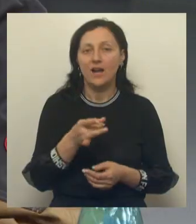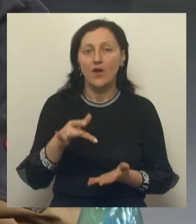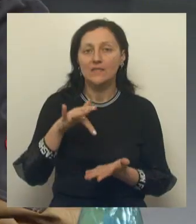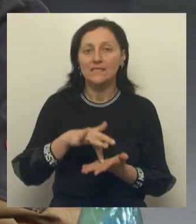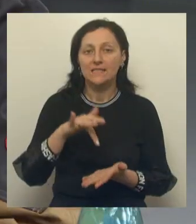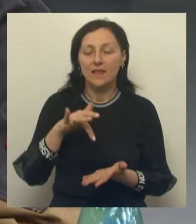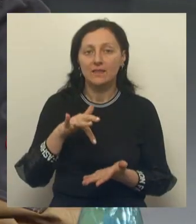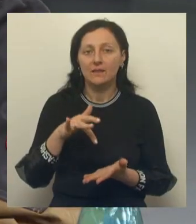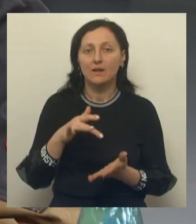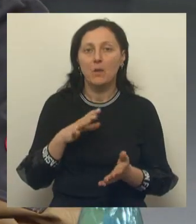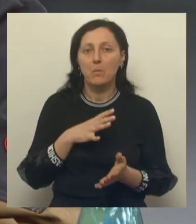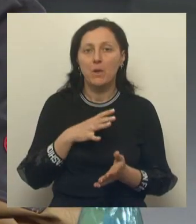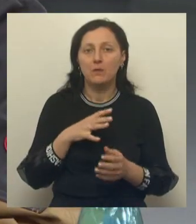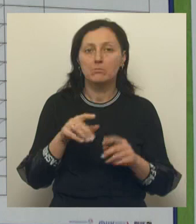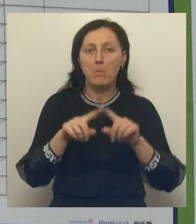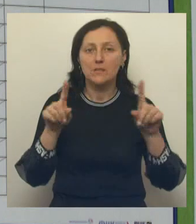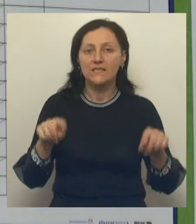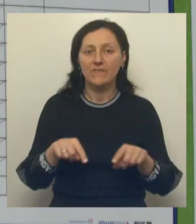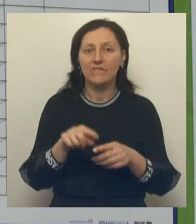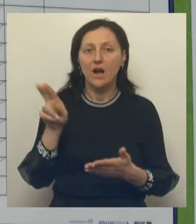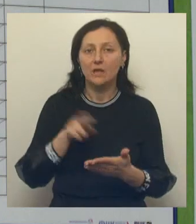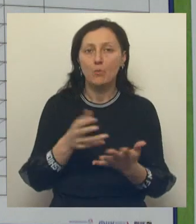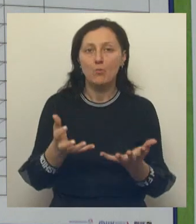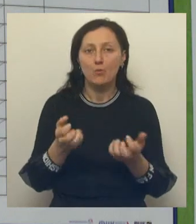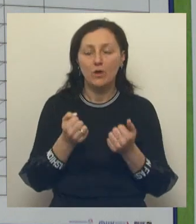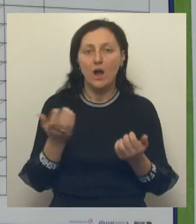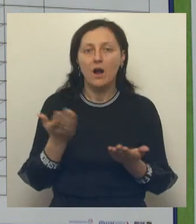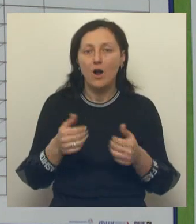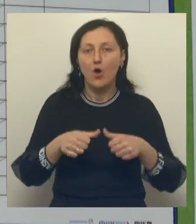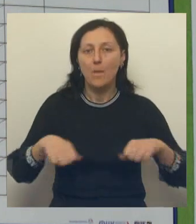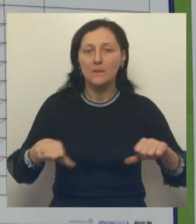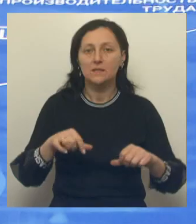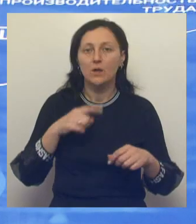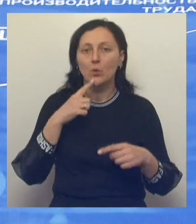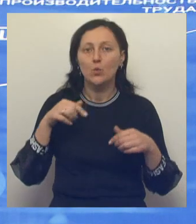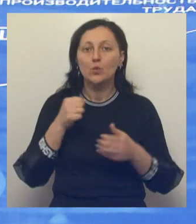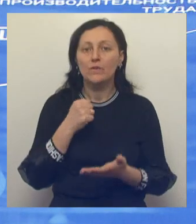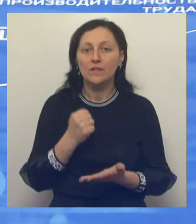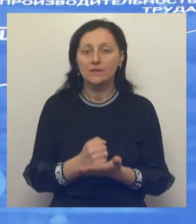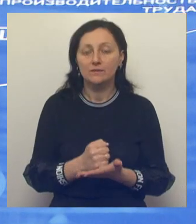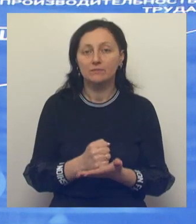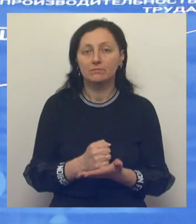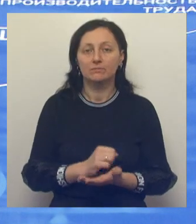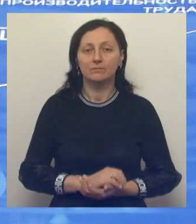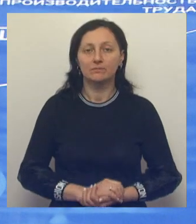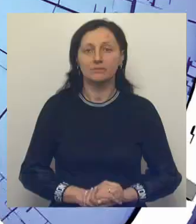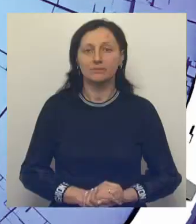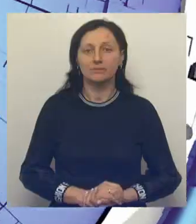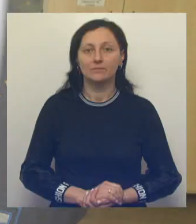компетенции прошел сертификацию. Каков вердикт комиссии из федеральных экспертов и коллег из других субъектов?